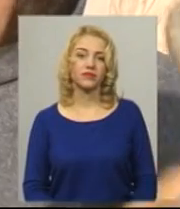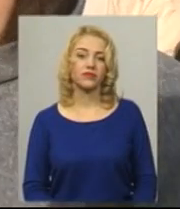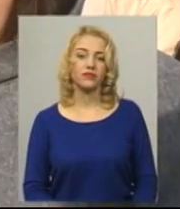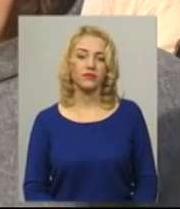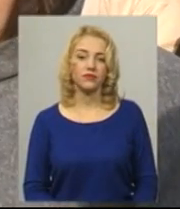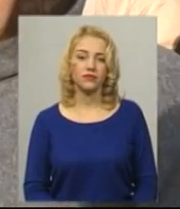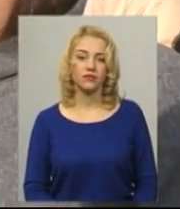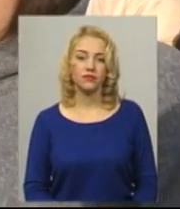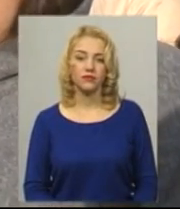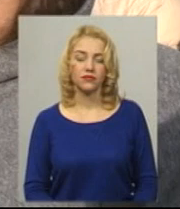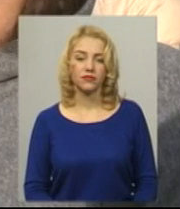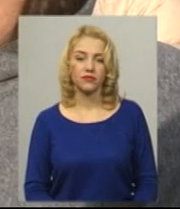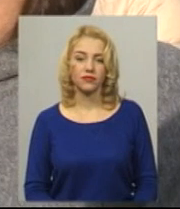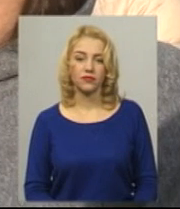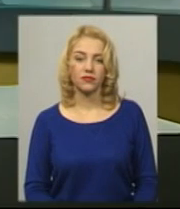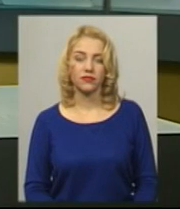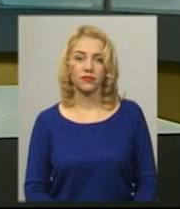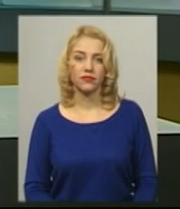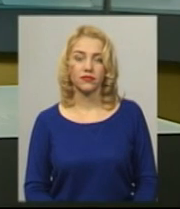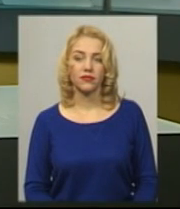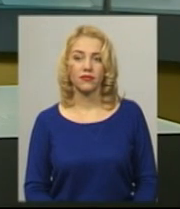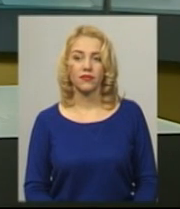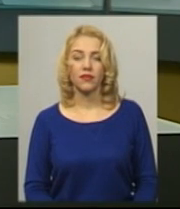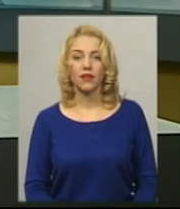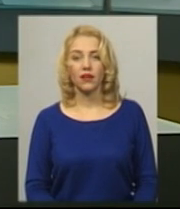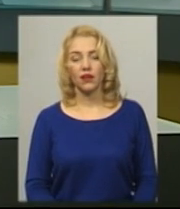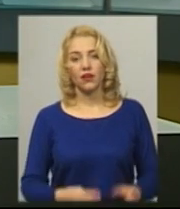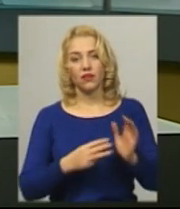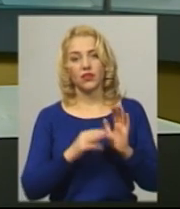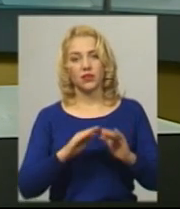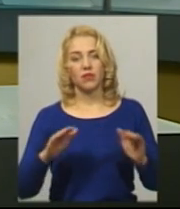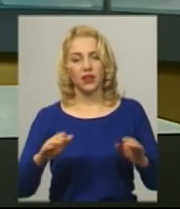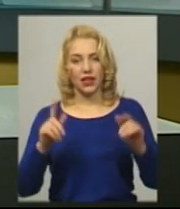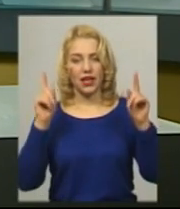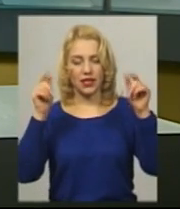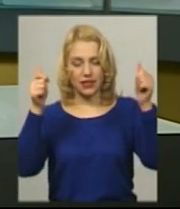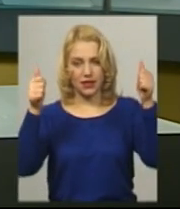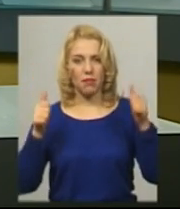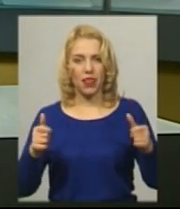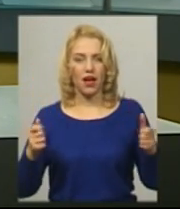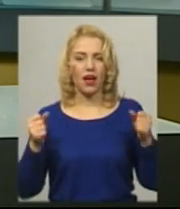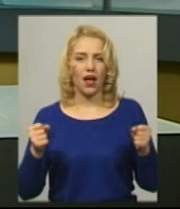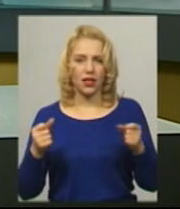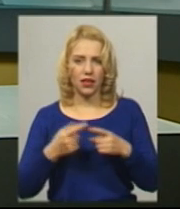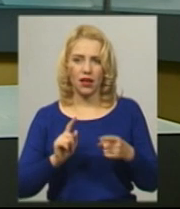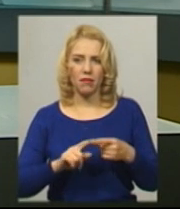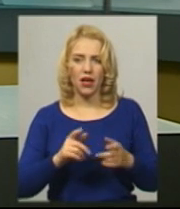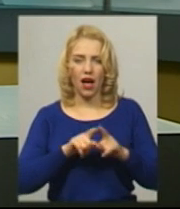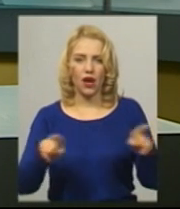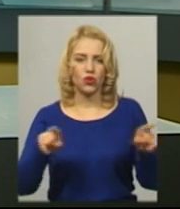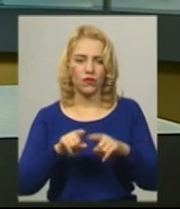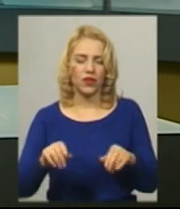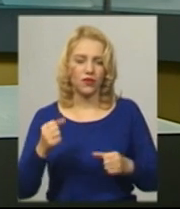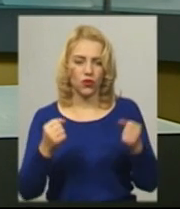новини на Суспільному, Хмельниччина. Вісім дітей з плакатами сьогодні агітували водіїв у обласному центрі не